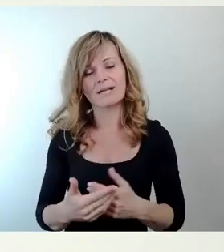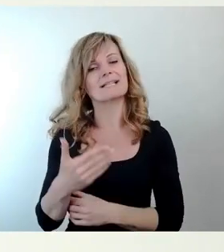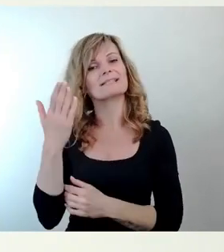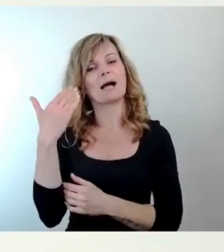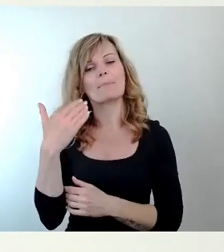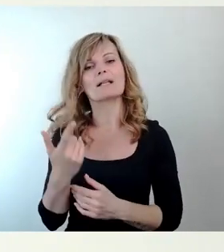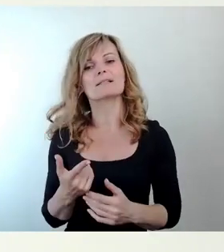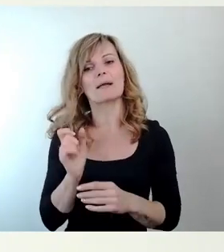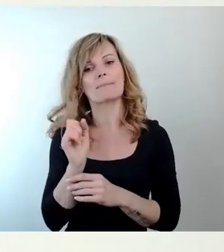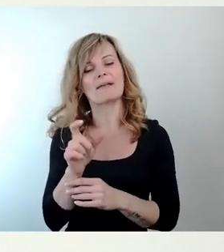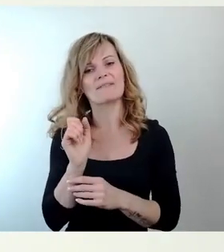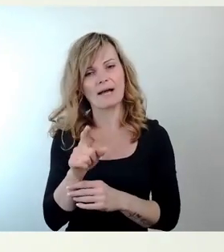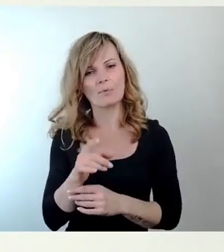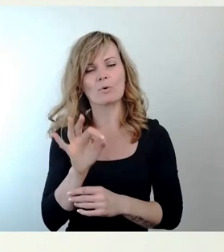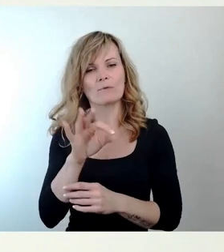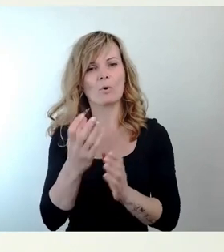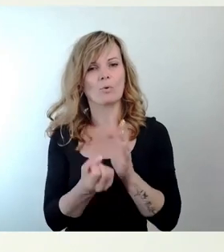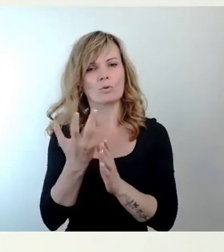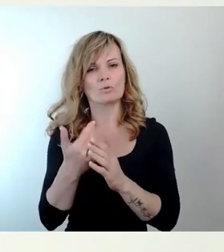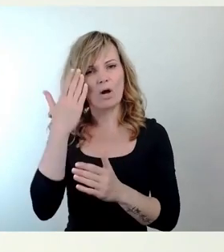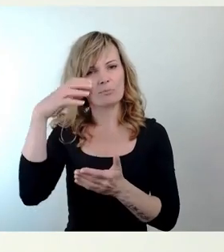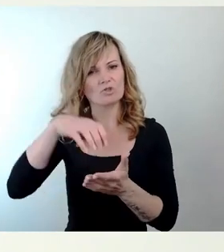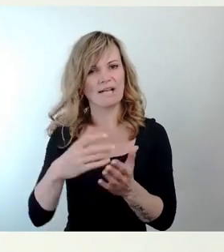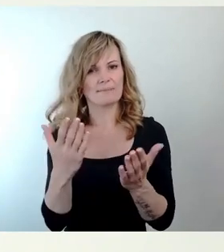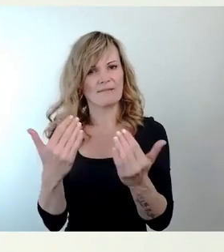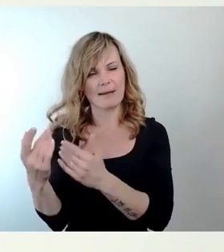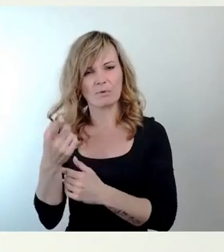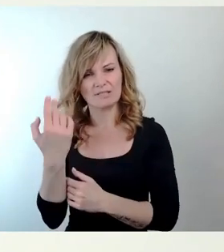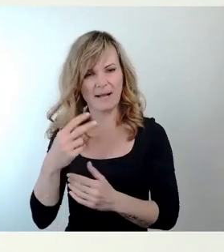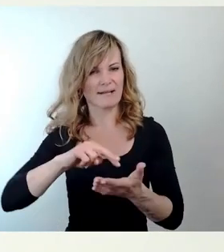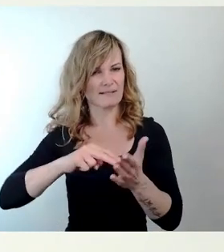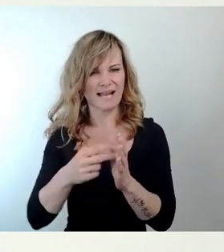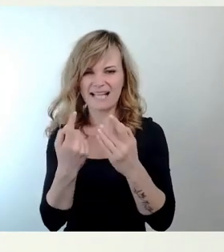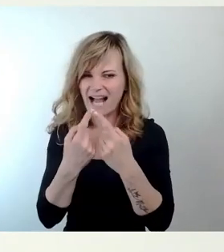waren andere Pläne für die Nutzung, andere Nutzungen, haben andere Gebäude